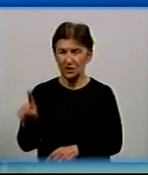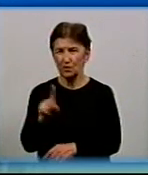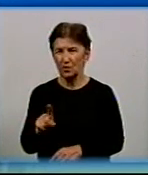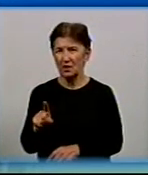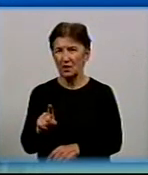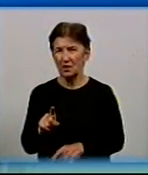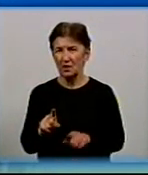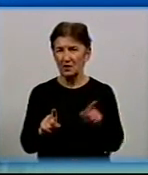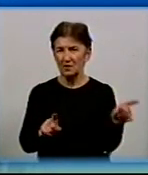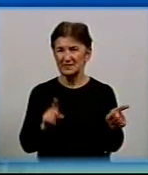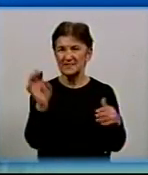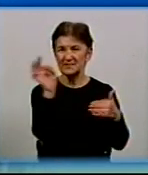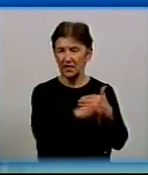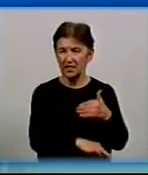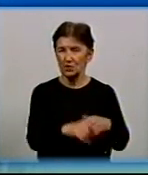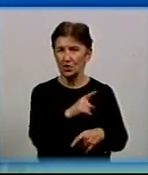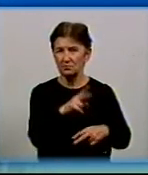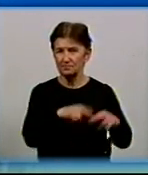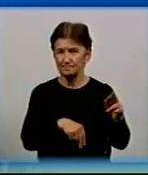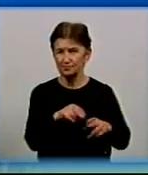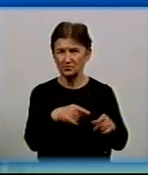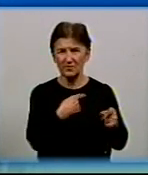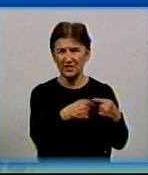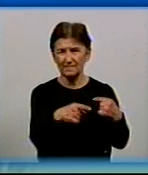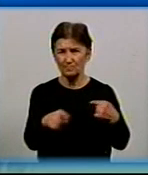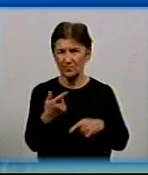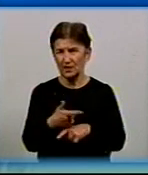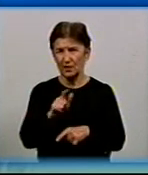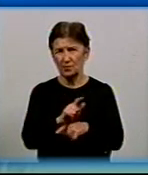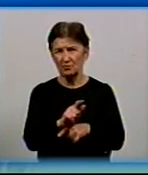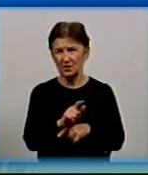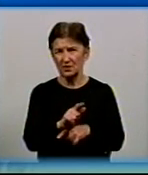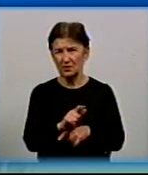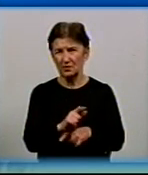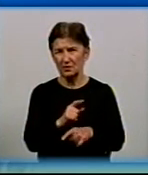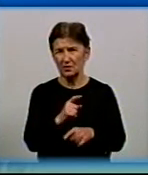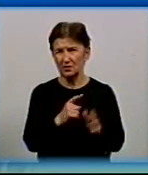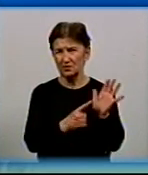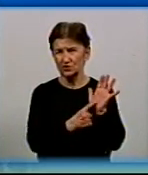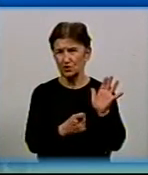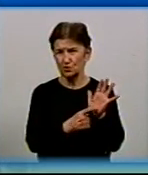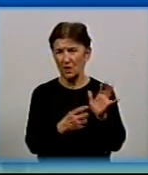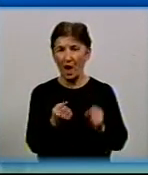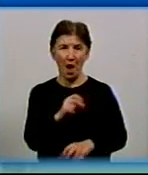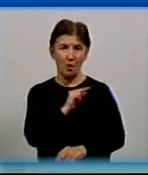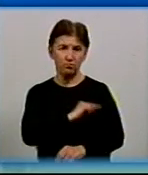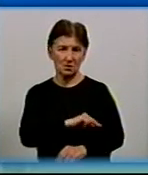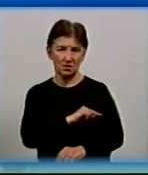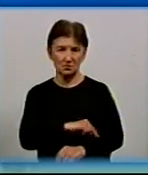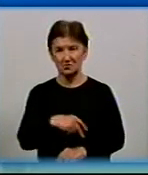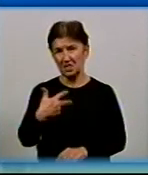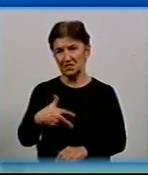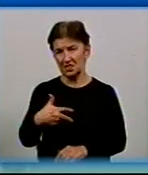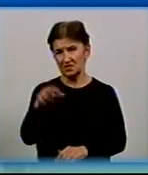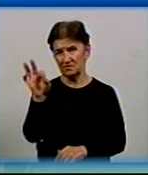Південно-Західна будувалась і всі інші котельні – більше 600 тисяч геокалорій. А працюють вони зараз на 30